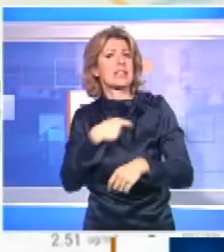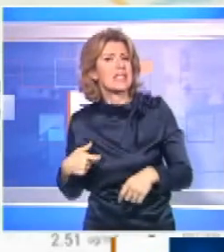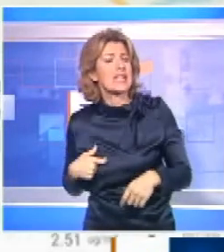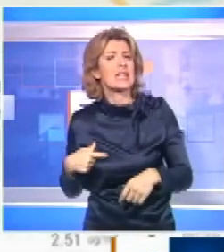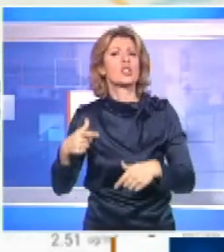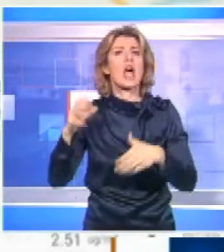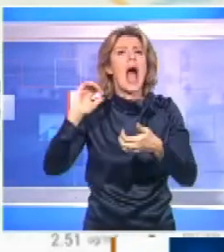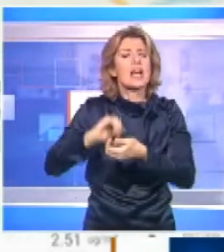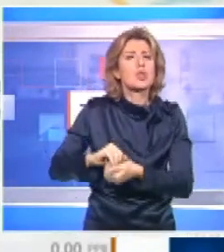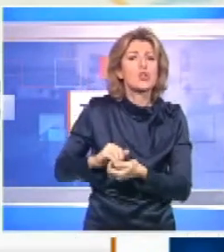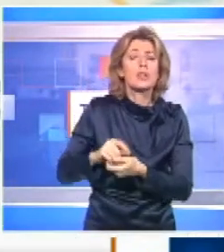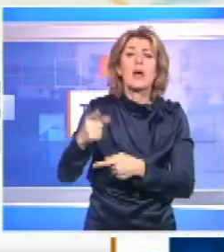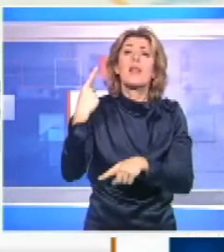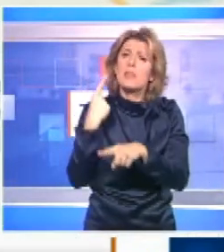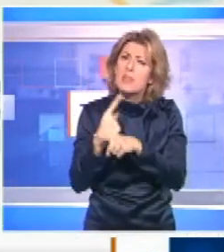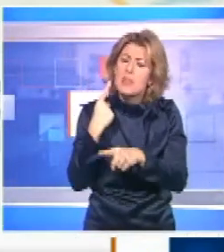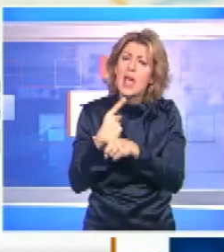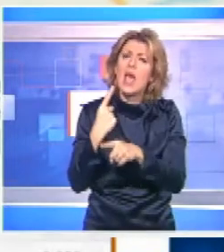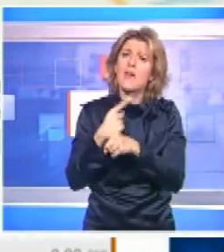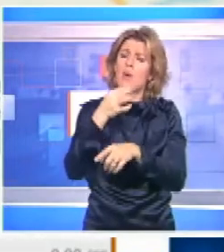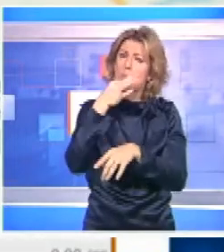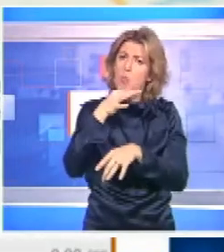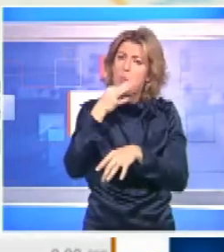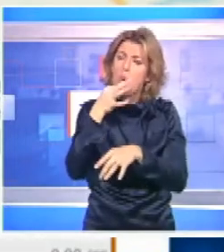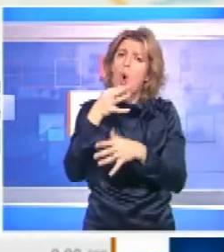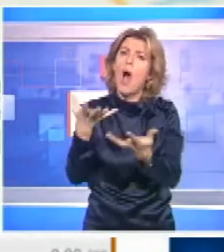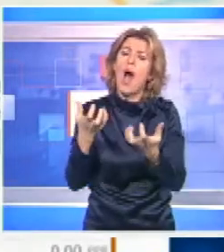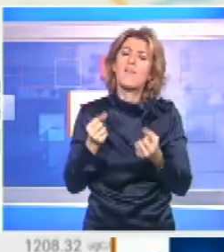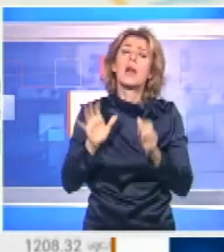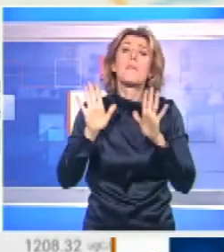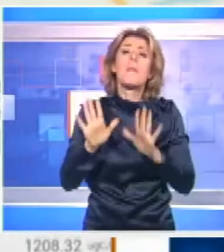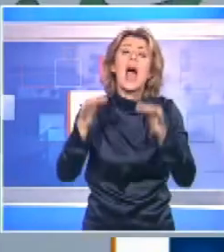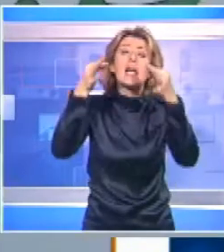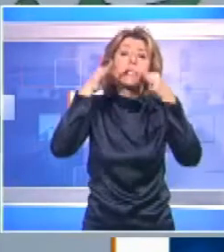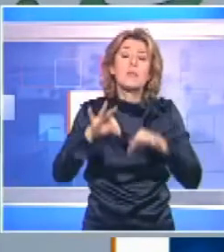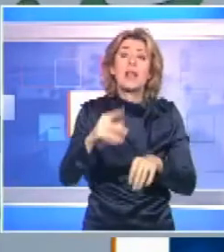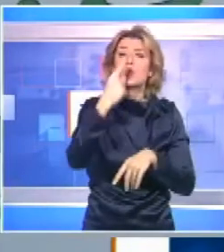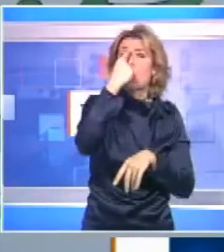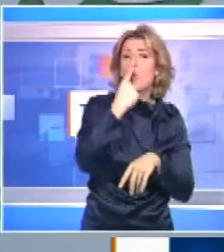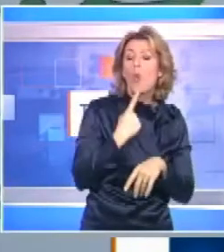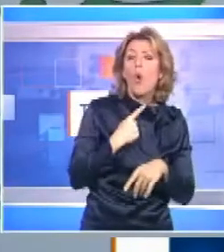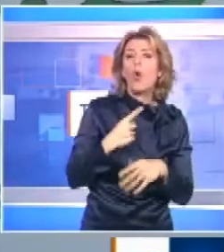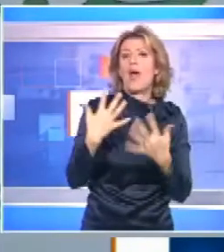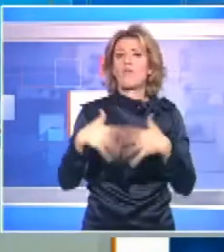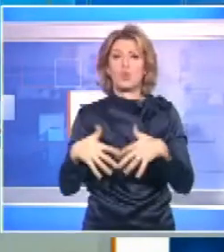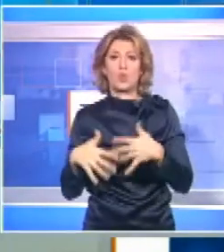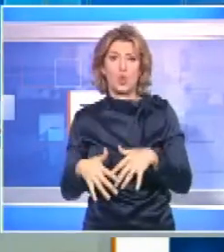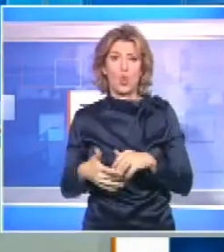con tutti è una collaborazione che deve svolgersi ma deve svolgersi nel rispetto dei ruoli e delle funzioni.